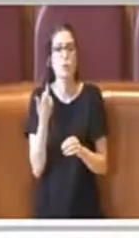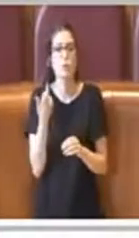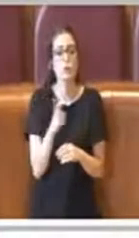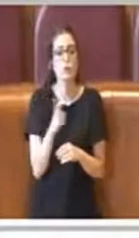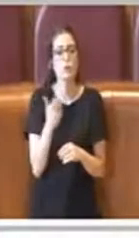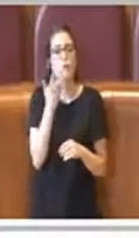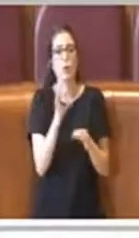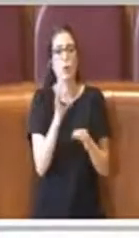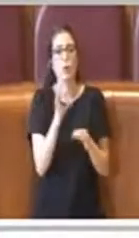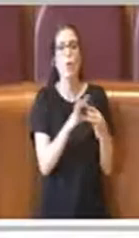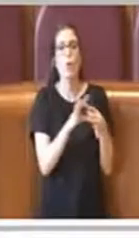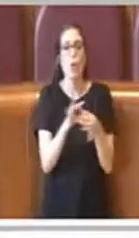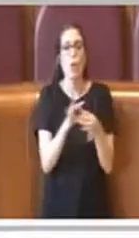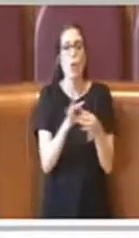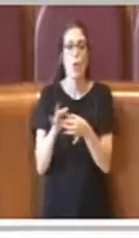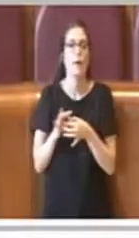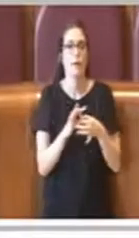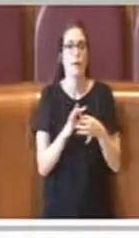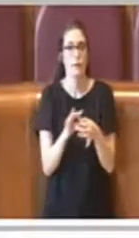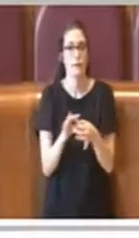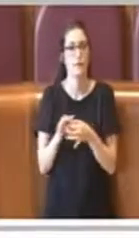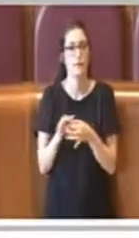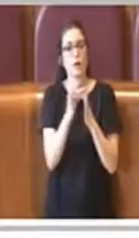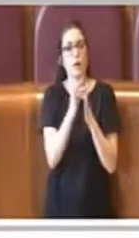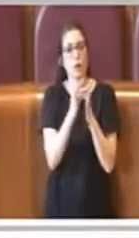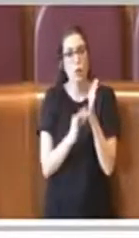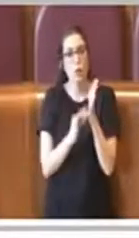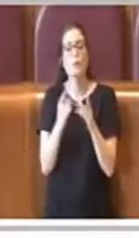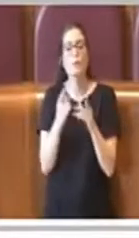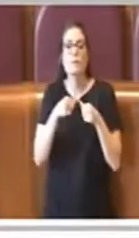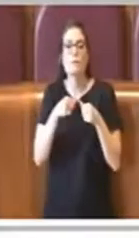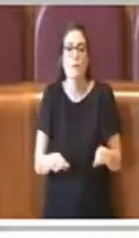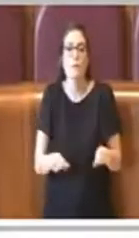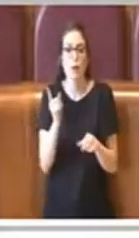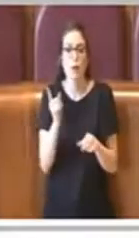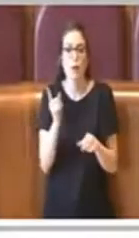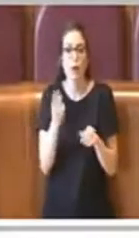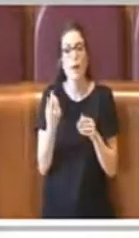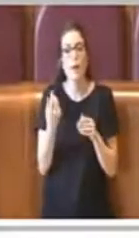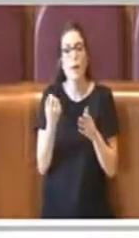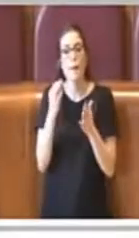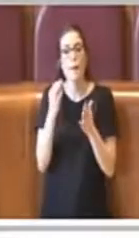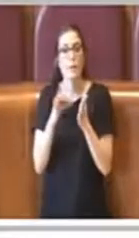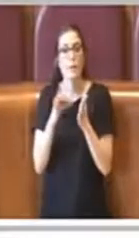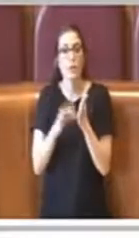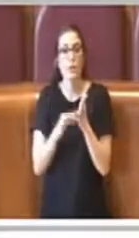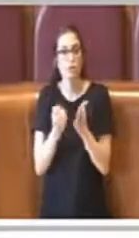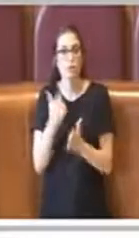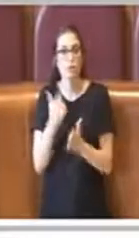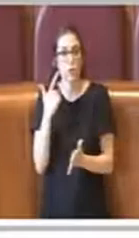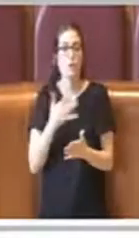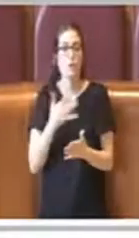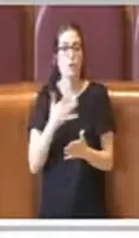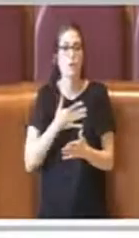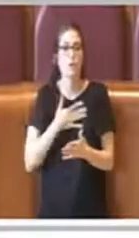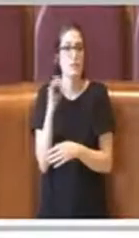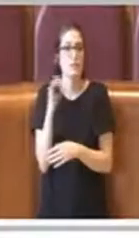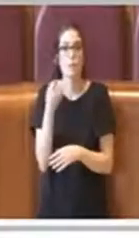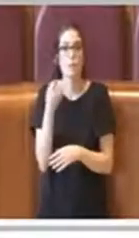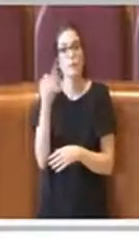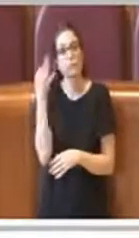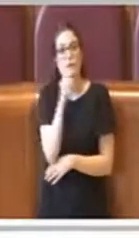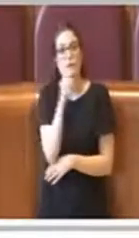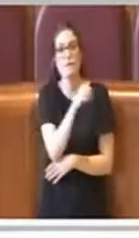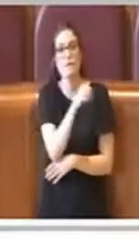proprio a minare la coerenza secondo me intera del regolamento che si basava comunque su dei principi che di fatto sono